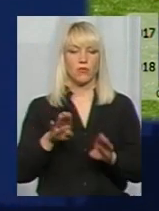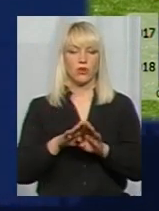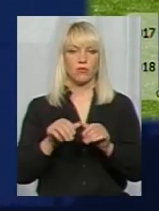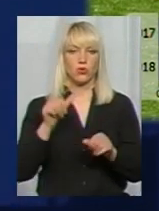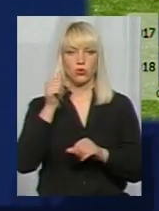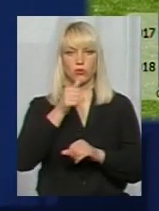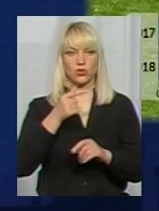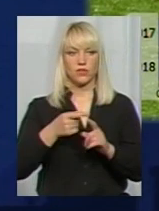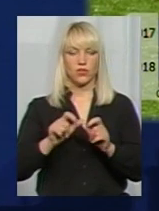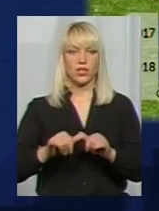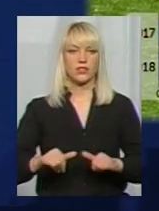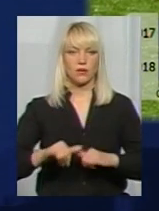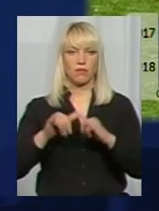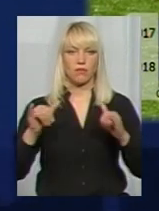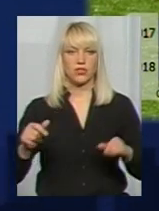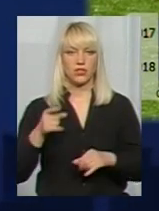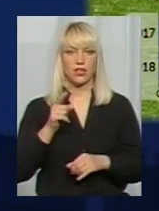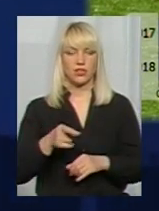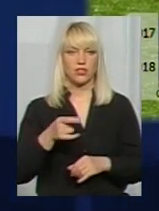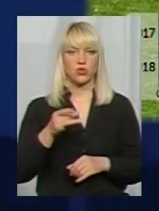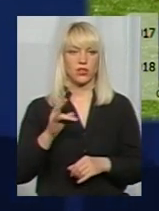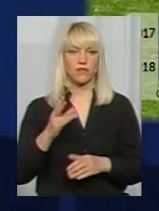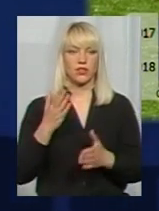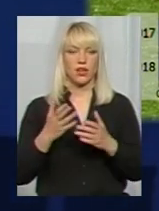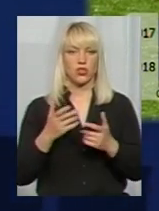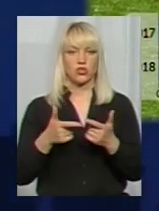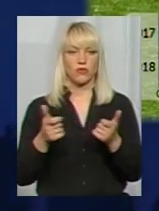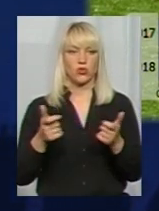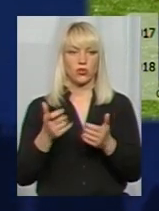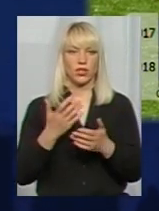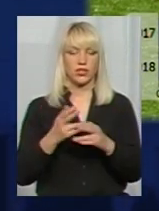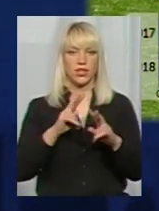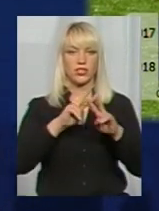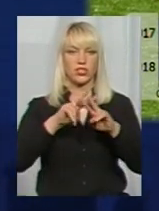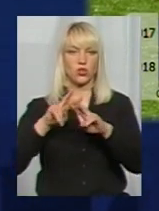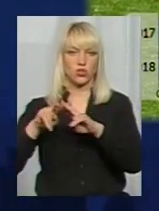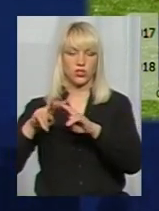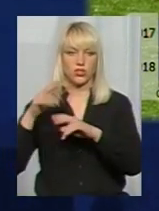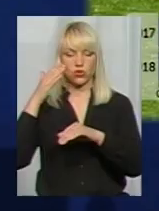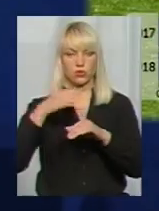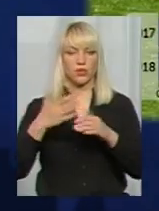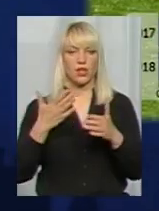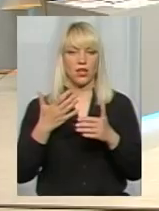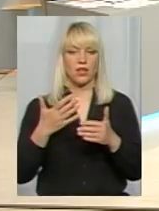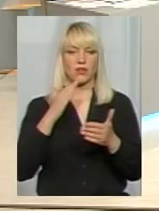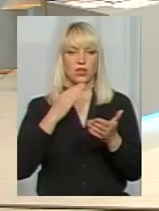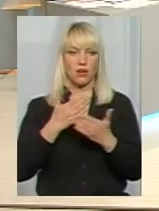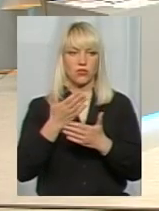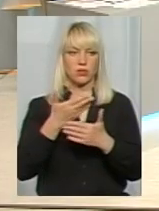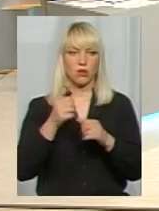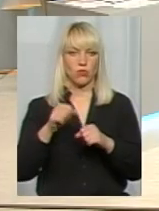роком, вона збільшилась на 1 тисячу гривень. Якщо у готелях є зірочки, зрозуміло, на яку якість можемо розраховувати,